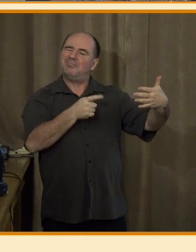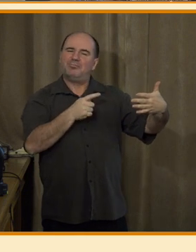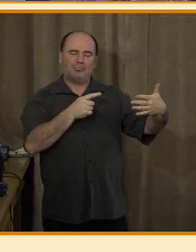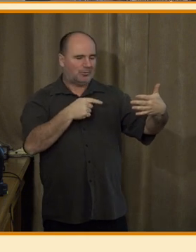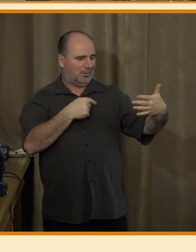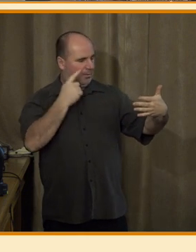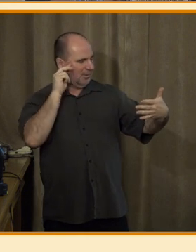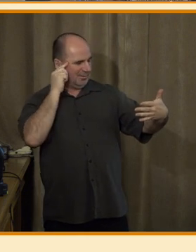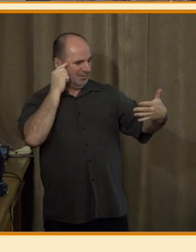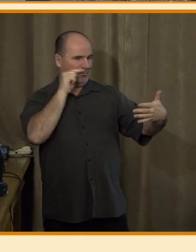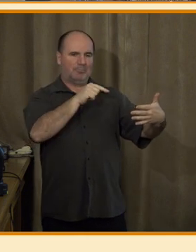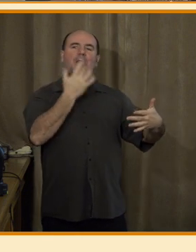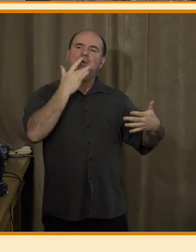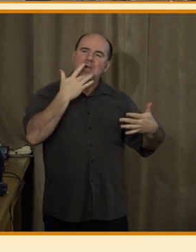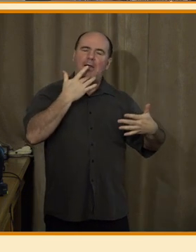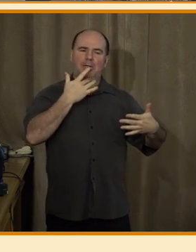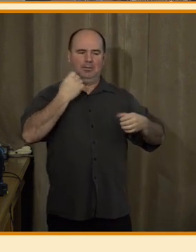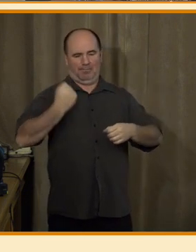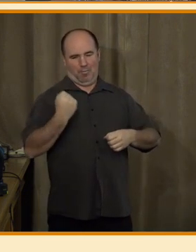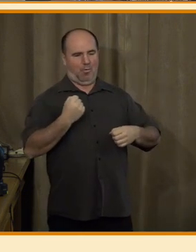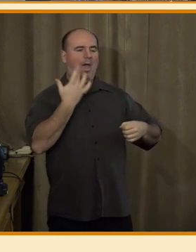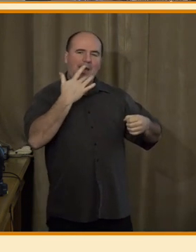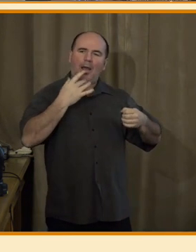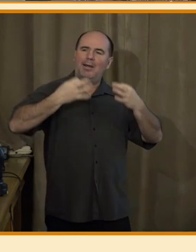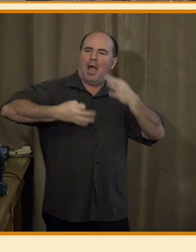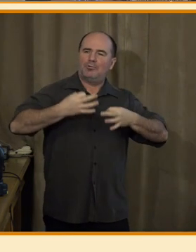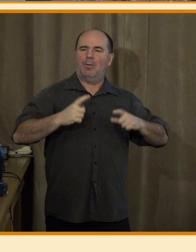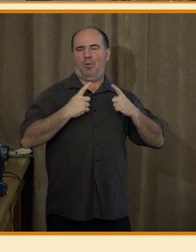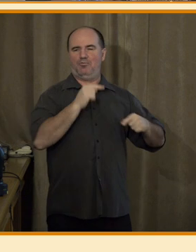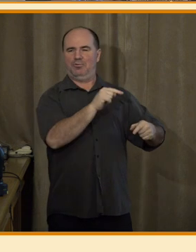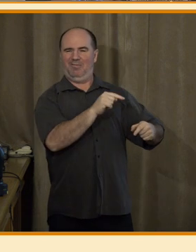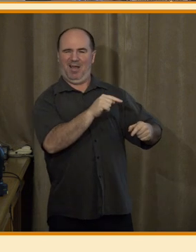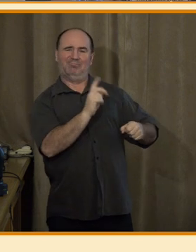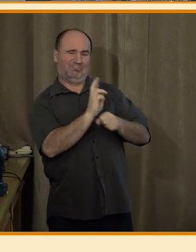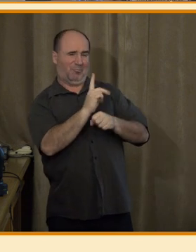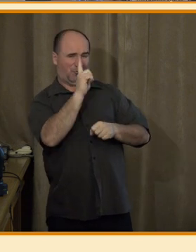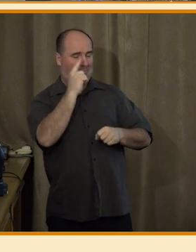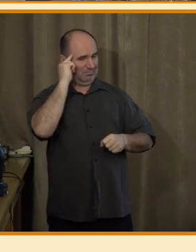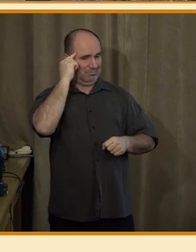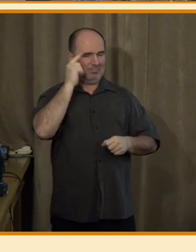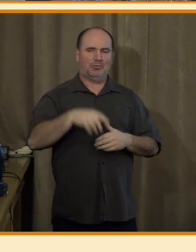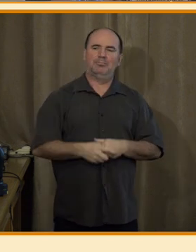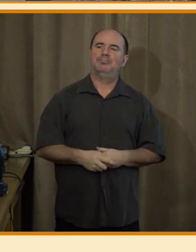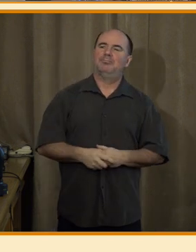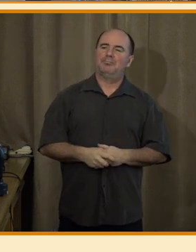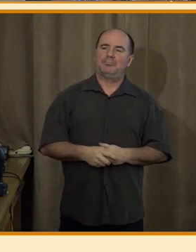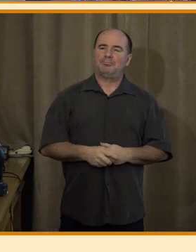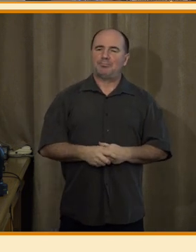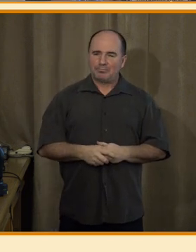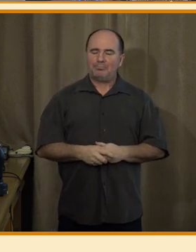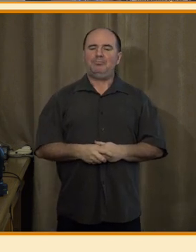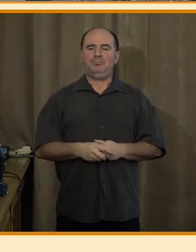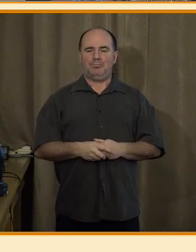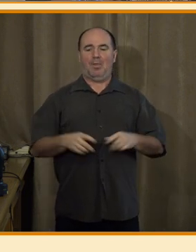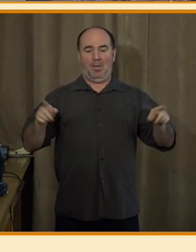pracují. Prosím, další slajd. My jsme se tím zabývali samozřejmě hned z kraje